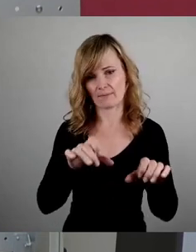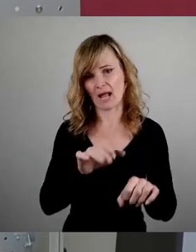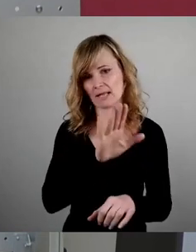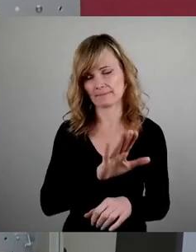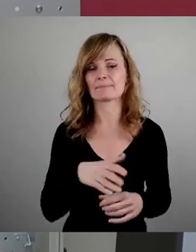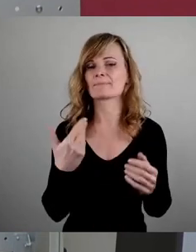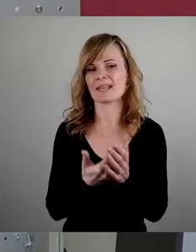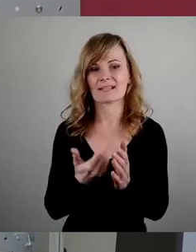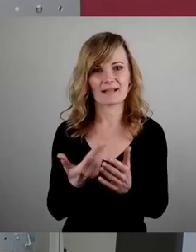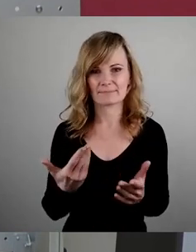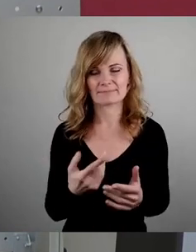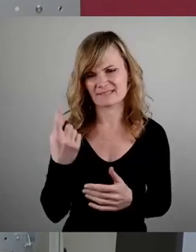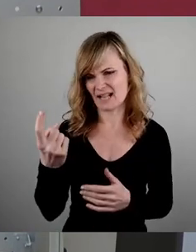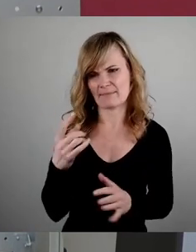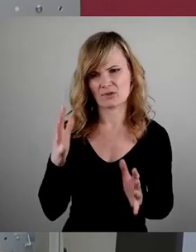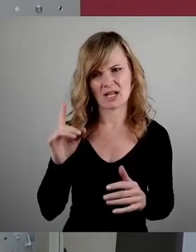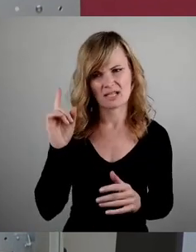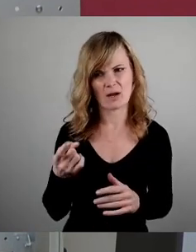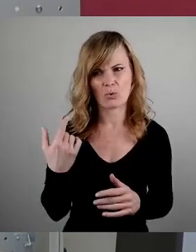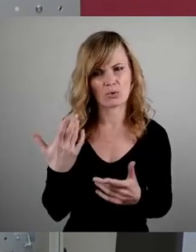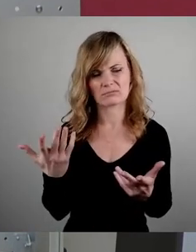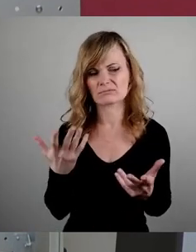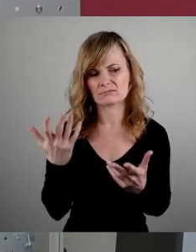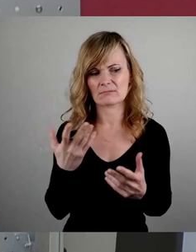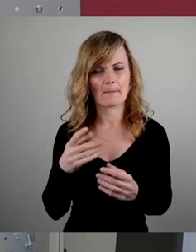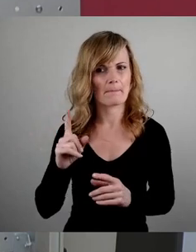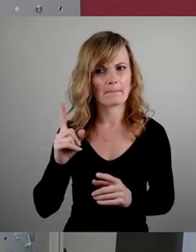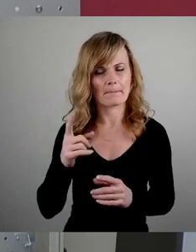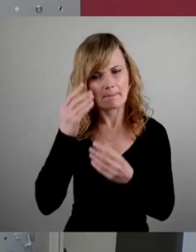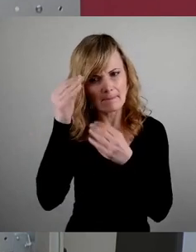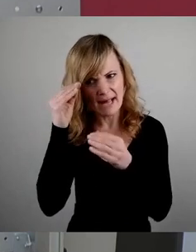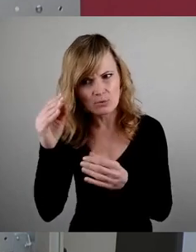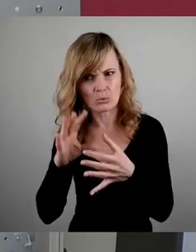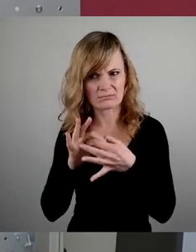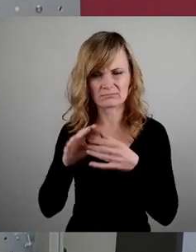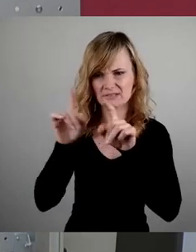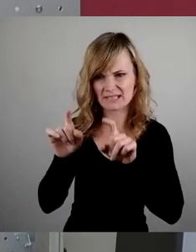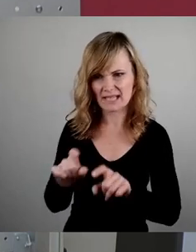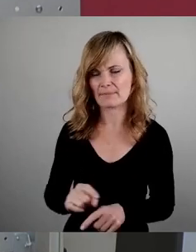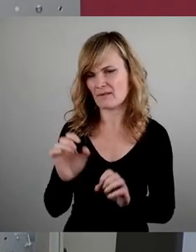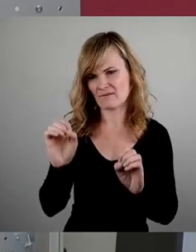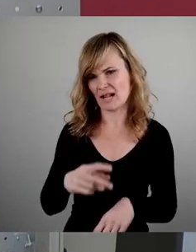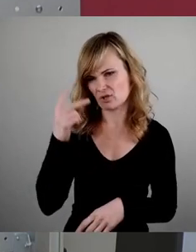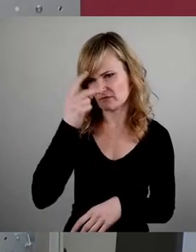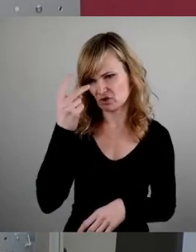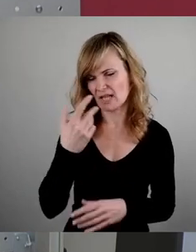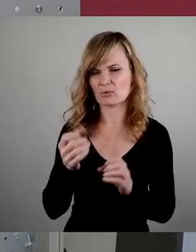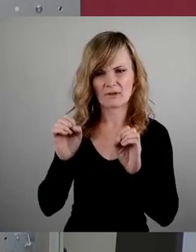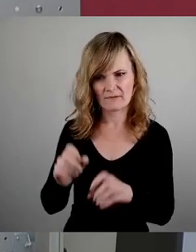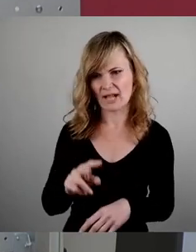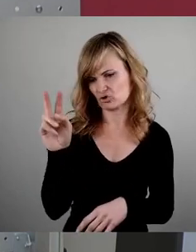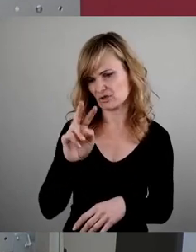Insofern haben Sie wahrscheinlich auch die reichheitigen Meldungen, die es zu diesem Thema gibt, einfach nur missinterpretiert oder falsch gelesen, denn es ist